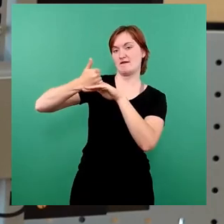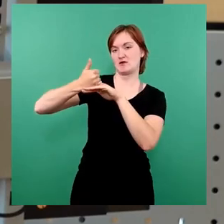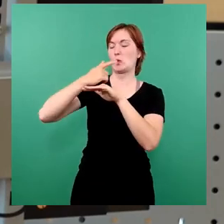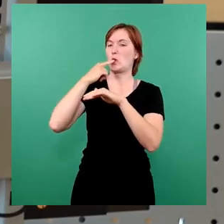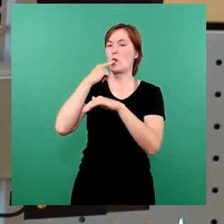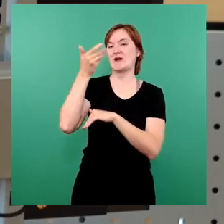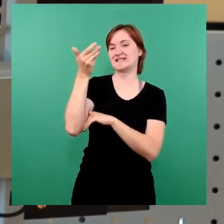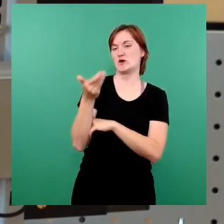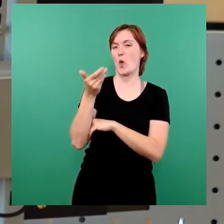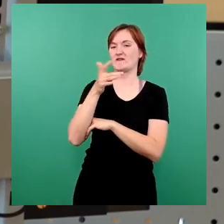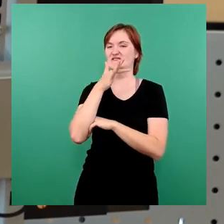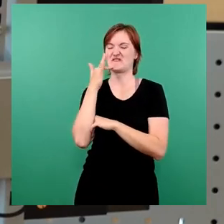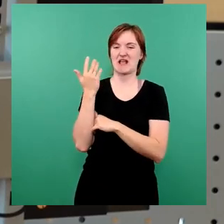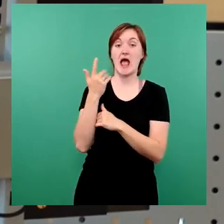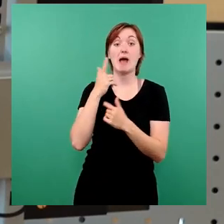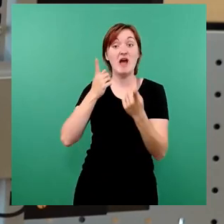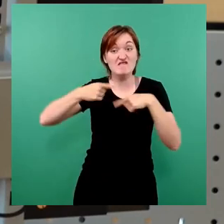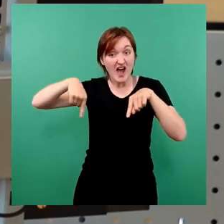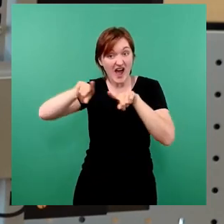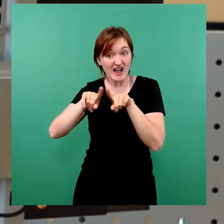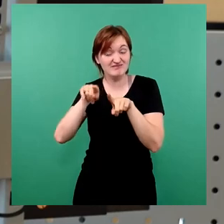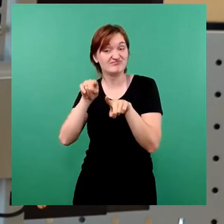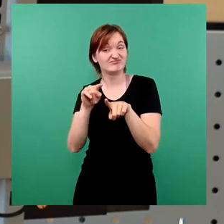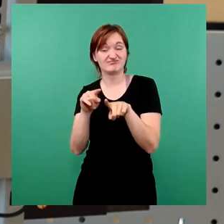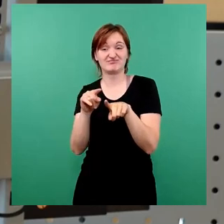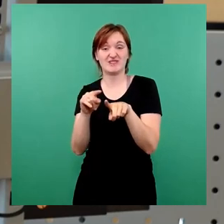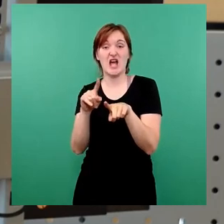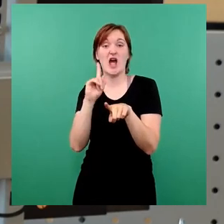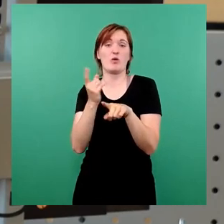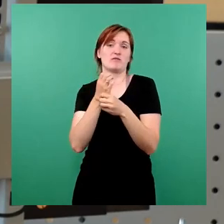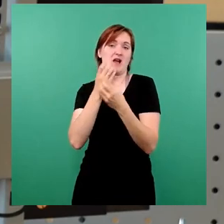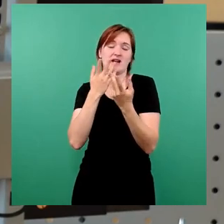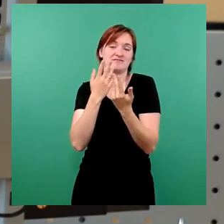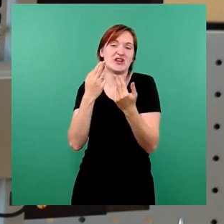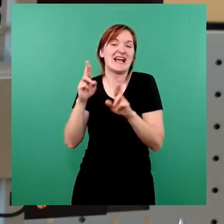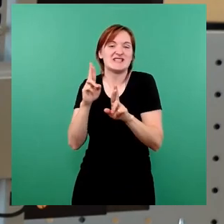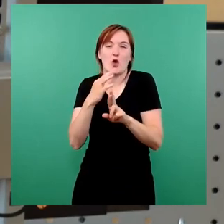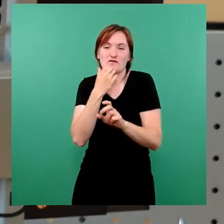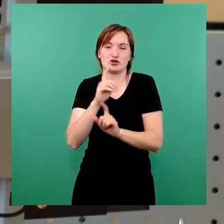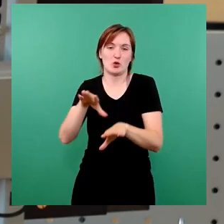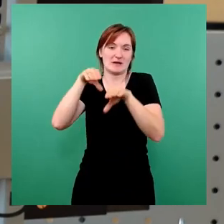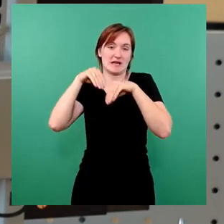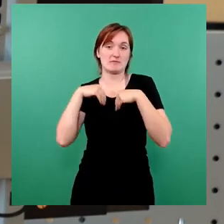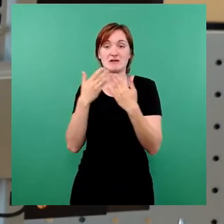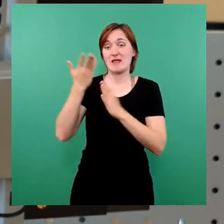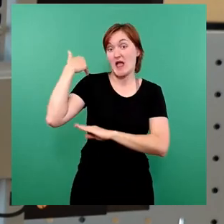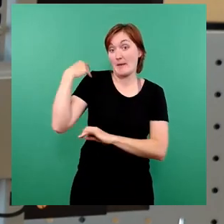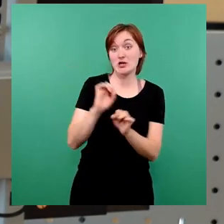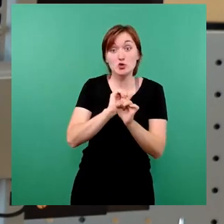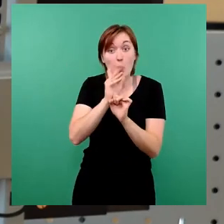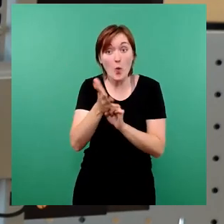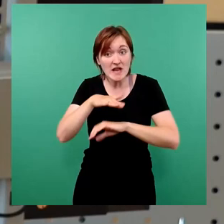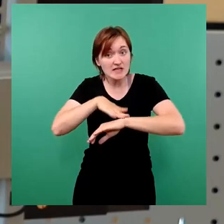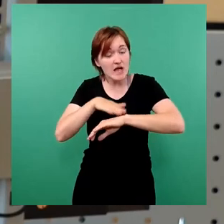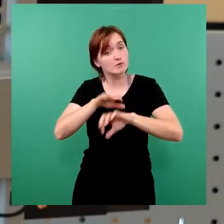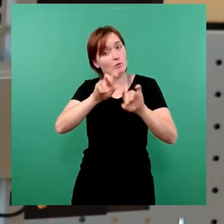gleichzeitig wollte der Verein dann in der Konstruktion auch das Risiko nicht mehr tragen. In Pandemiezeiten war das absolut